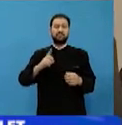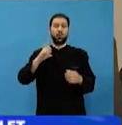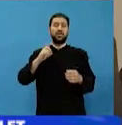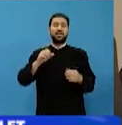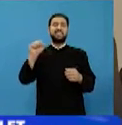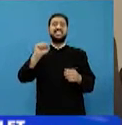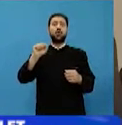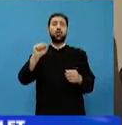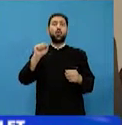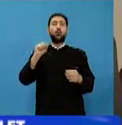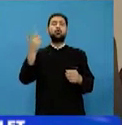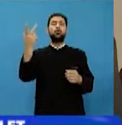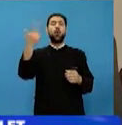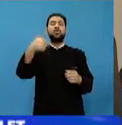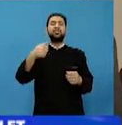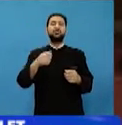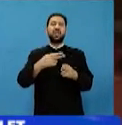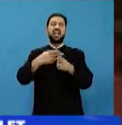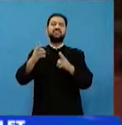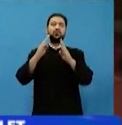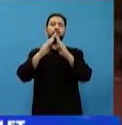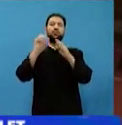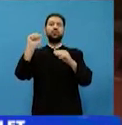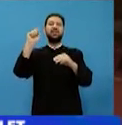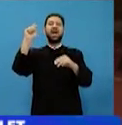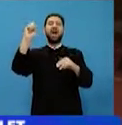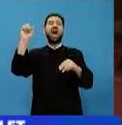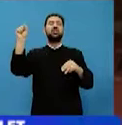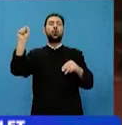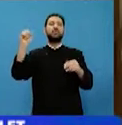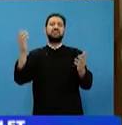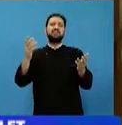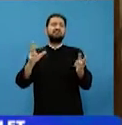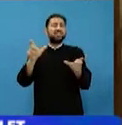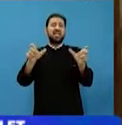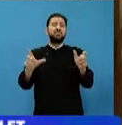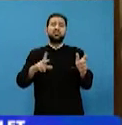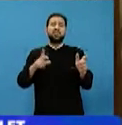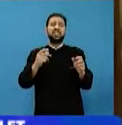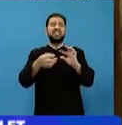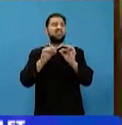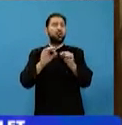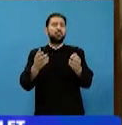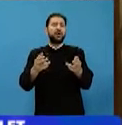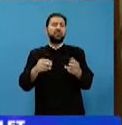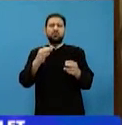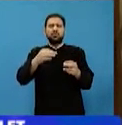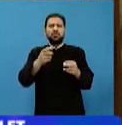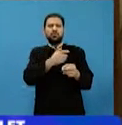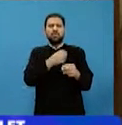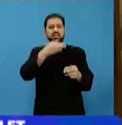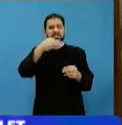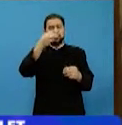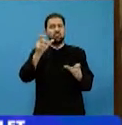la Muntele Atos. Despre cine este vorba mai exactă și ce ne puteți spune în mare despre personalitatea